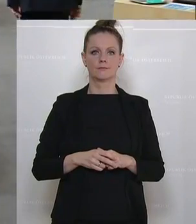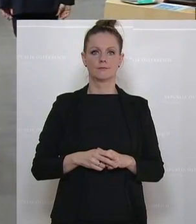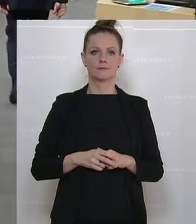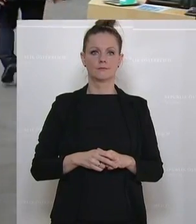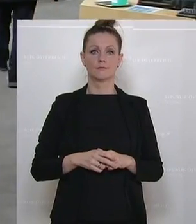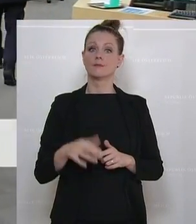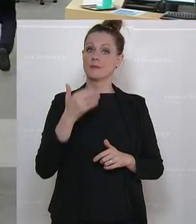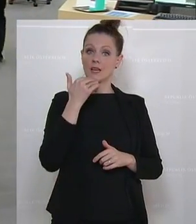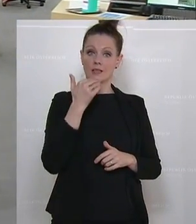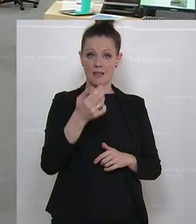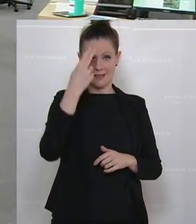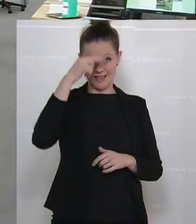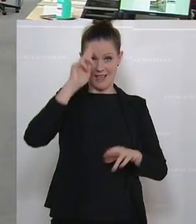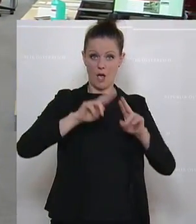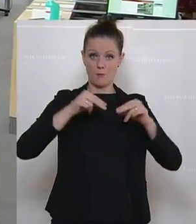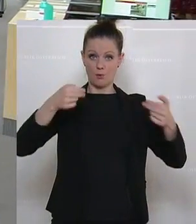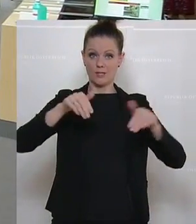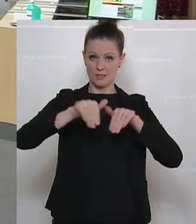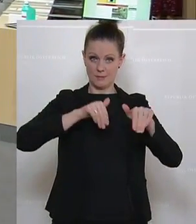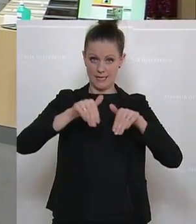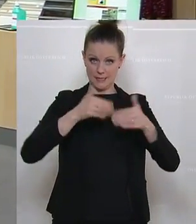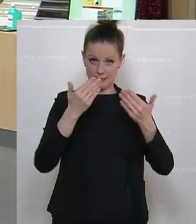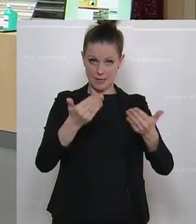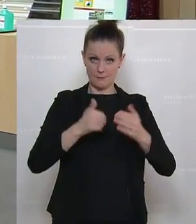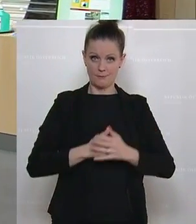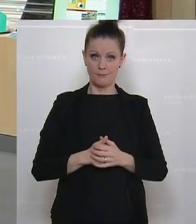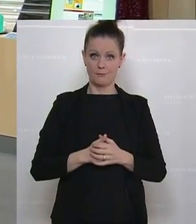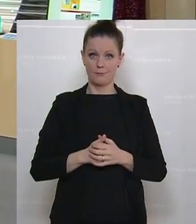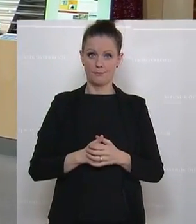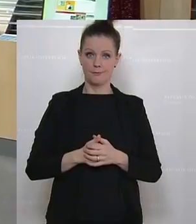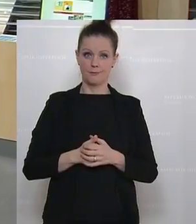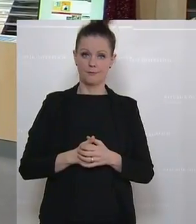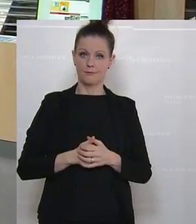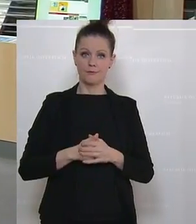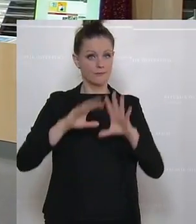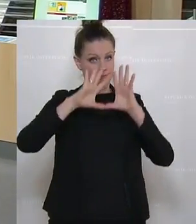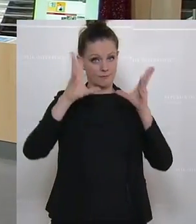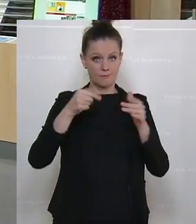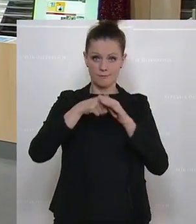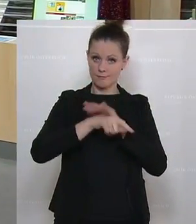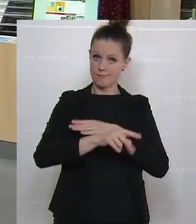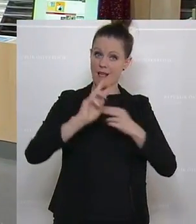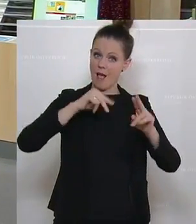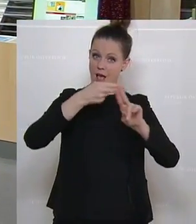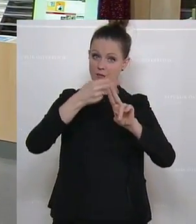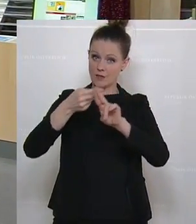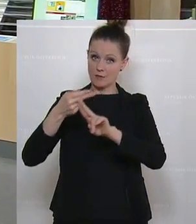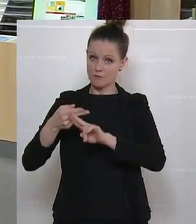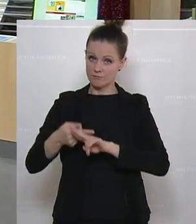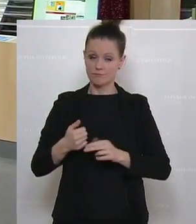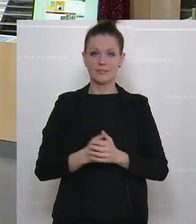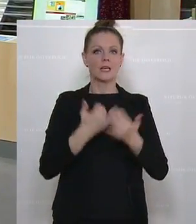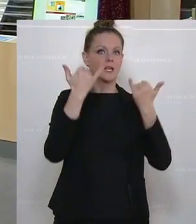Und wir kommen, wie es so schön heißt, in die Tagesordnung der heutigen Plenarsitzung des Nationalrats.